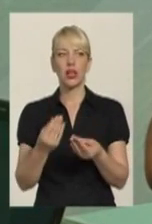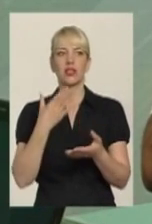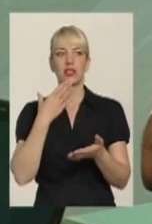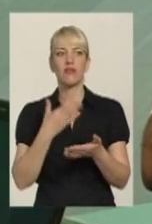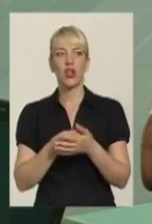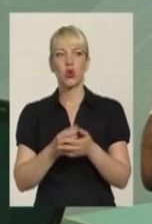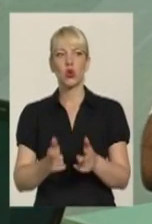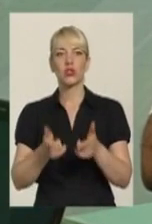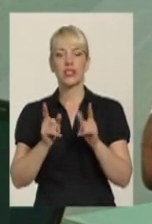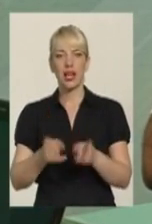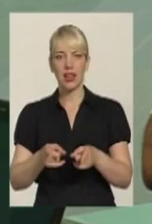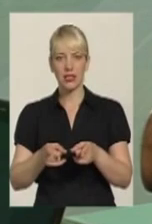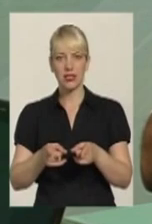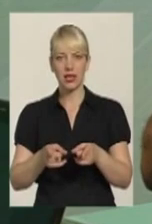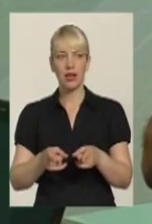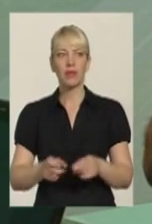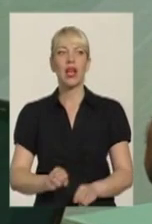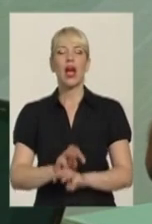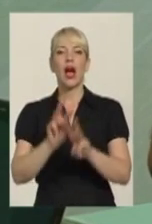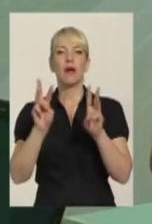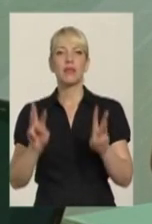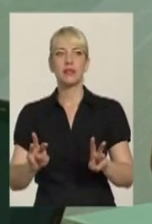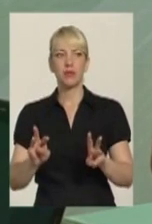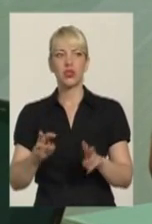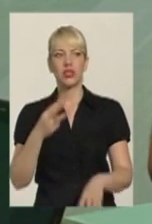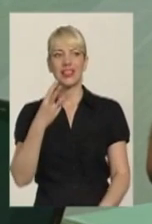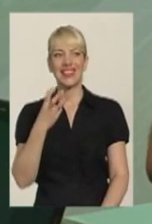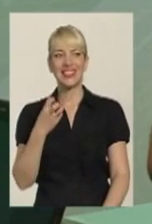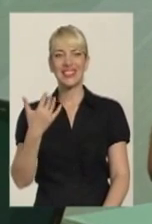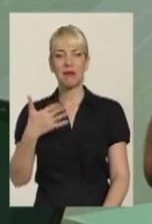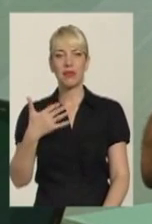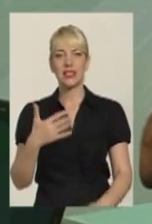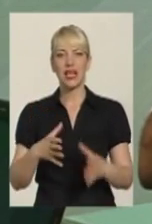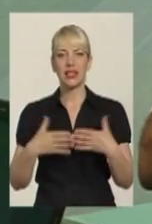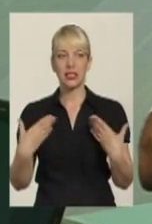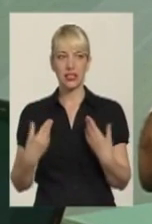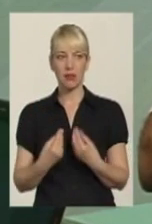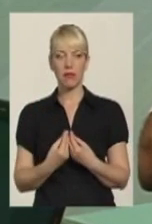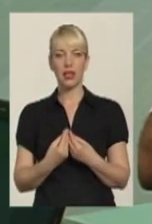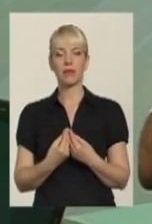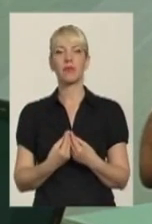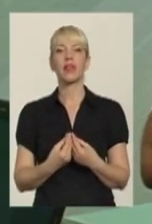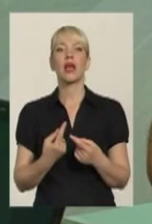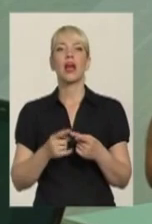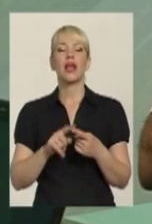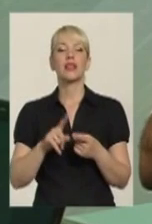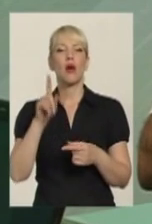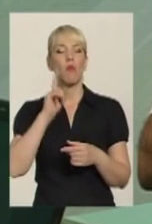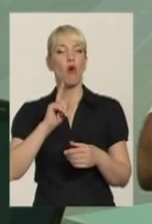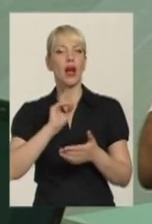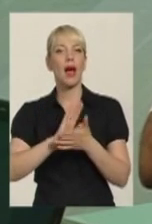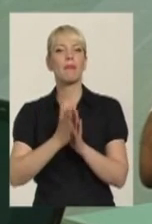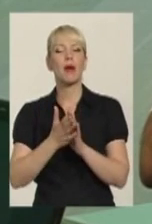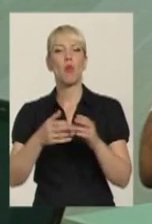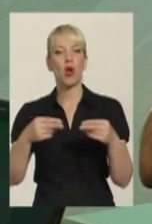обеспечувати где-то 350 семей, але воно существує в виде меморандума, поки не було,